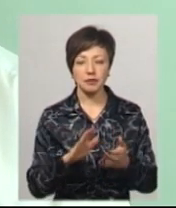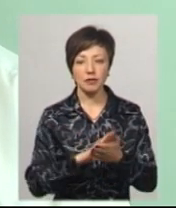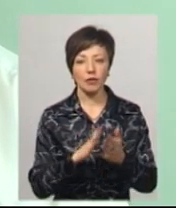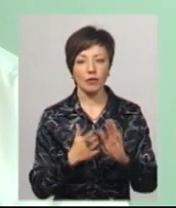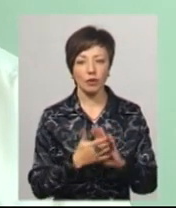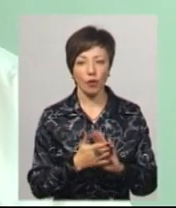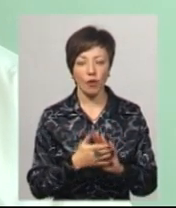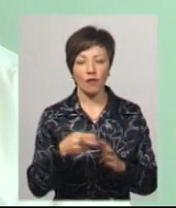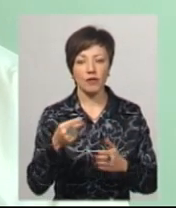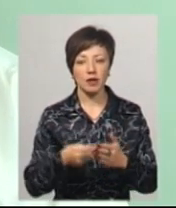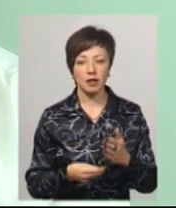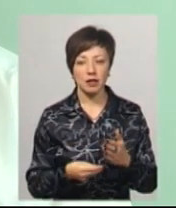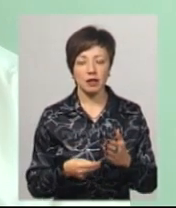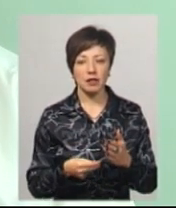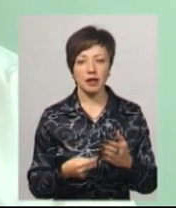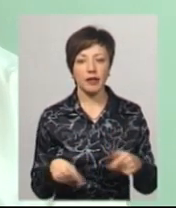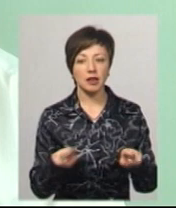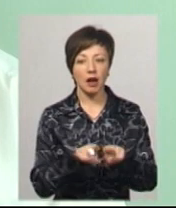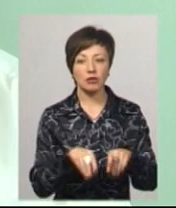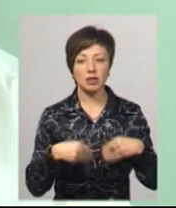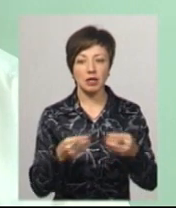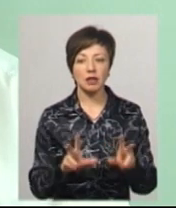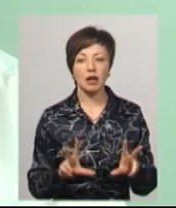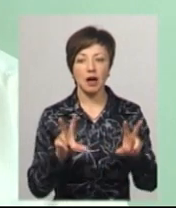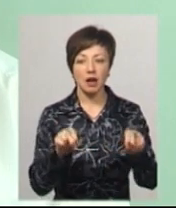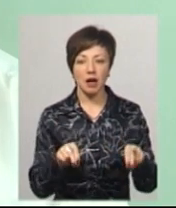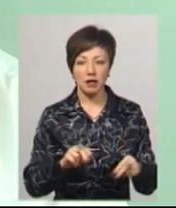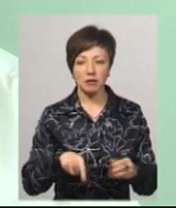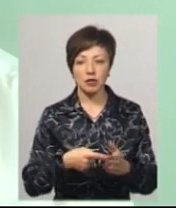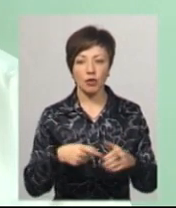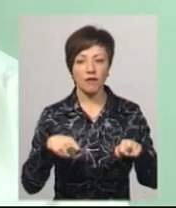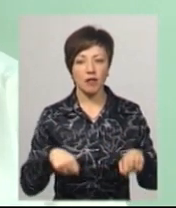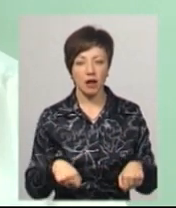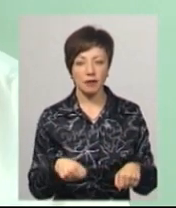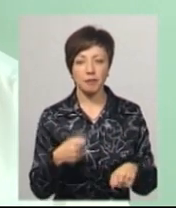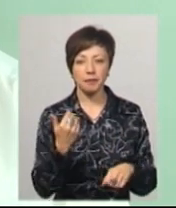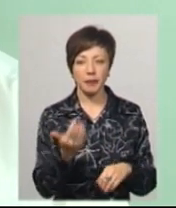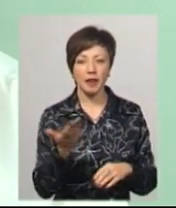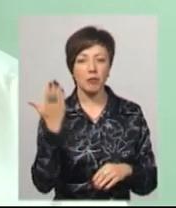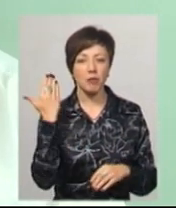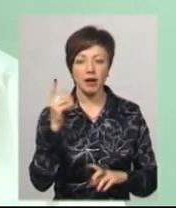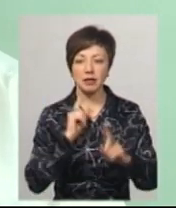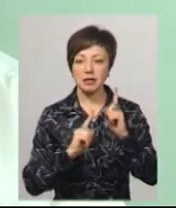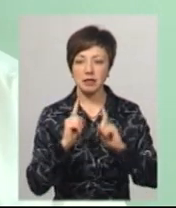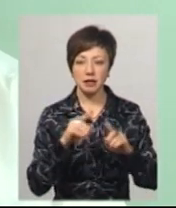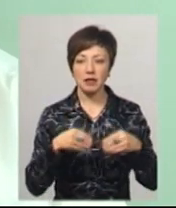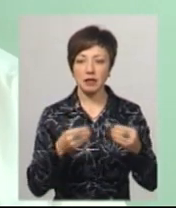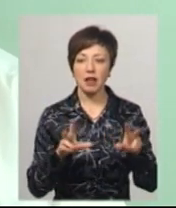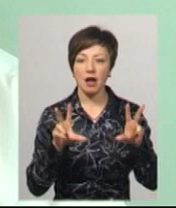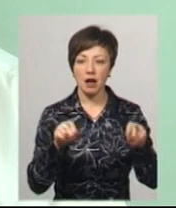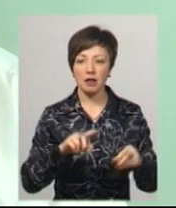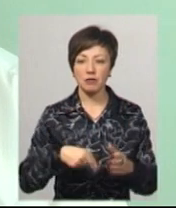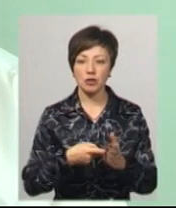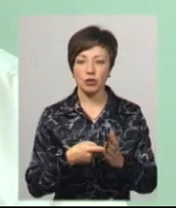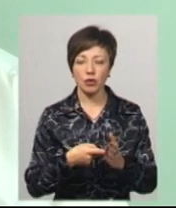договір, а також надати гарантії міської влади. Тобто вони на попередній сесії надали гарантії